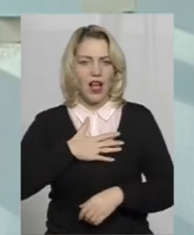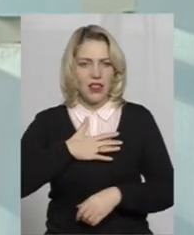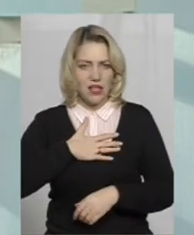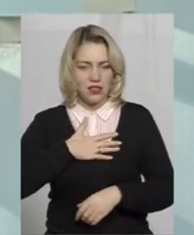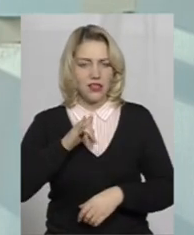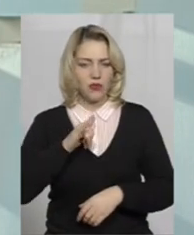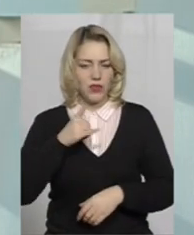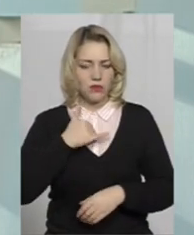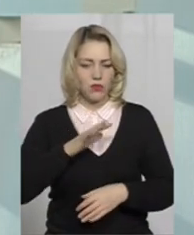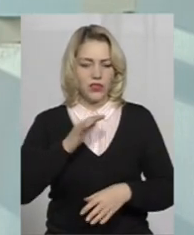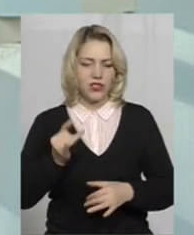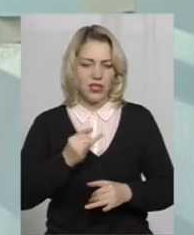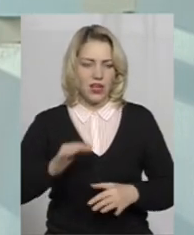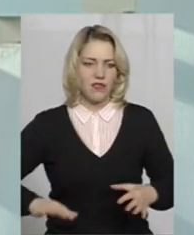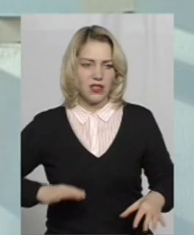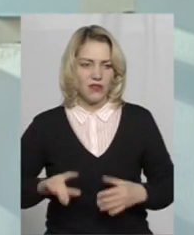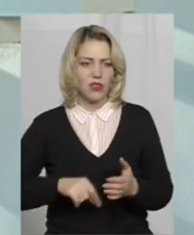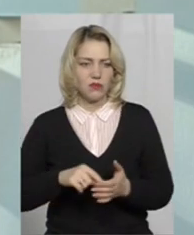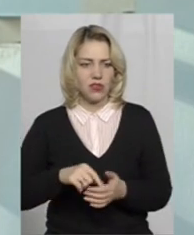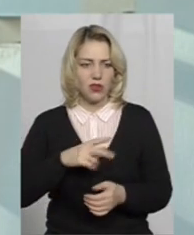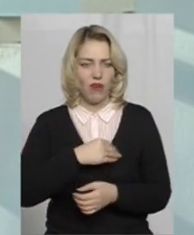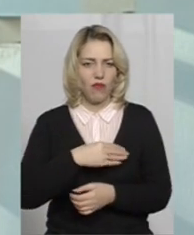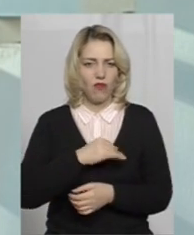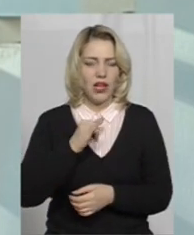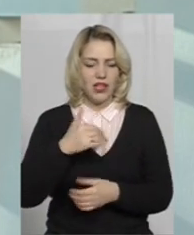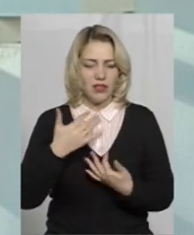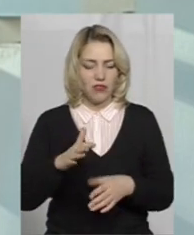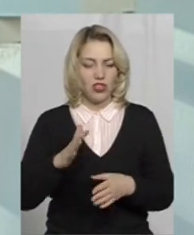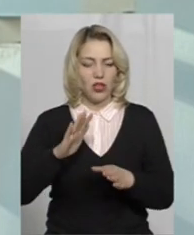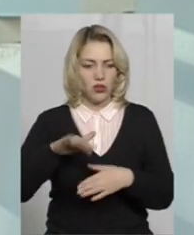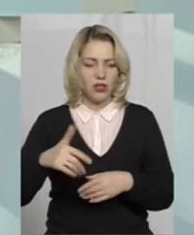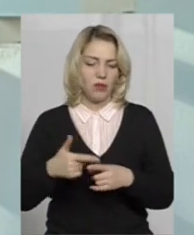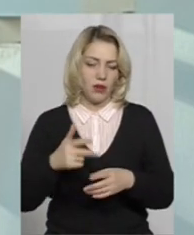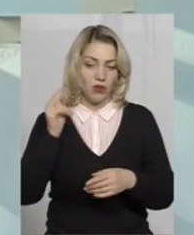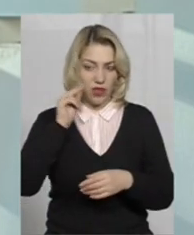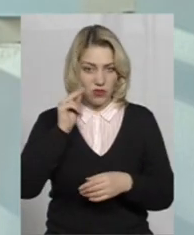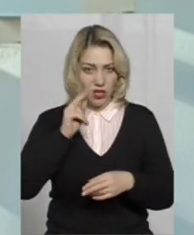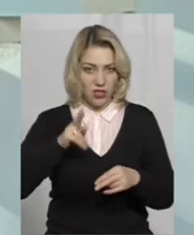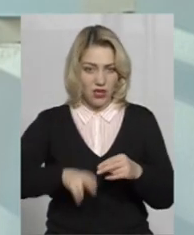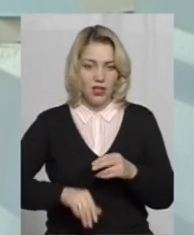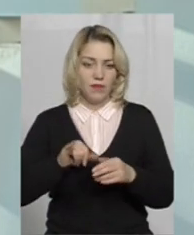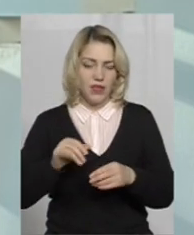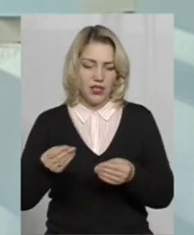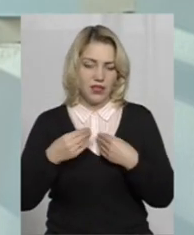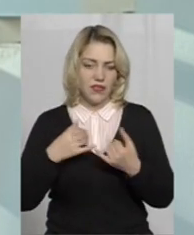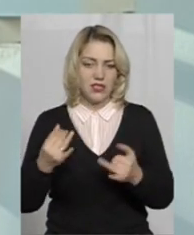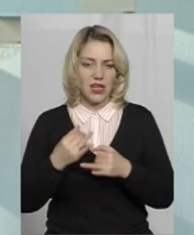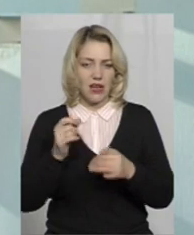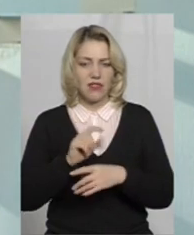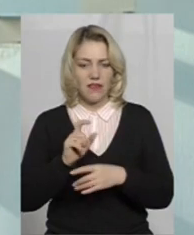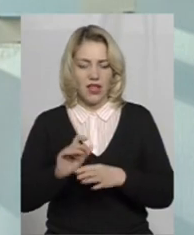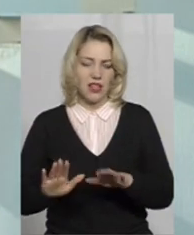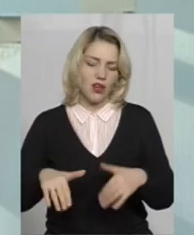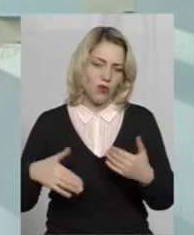У нас були цікаві тренери з міста Львова. І вже тоді ми прийшли навчання, нам давали досить цікаві завдання,